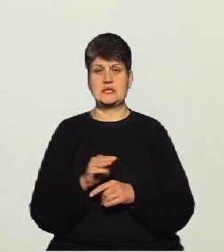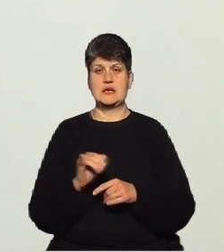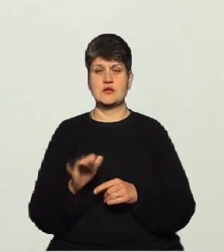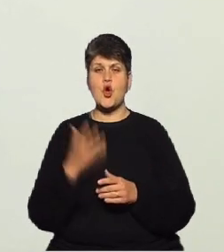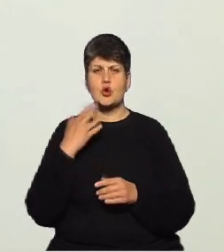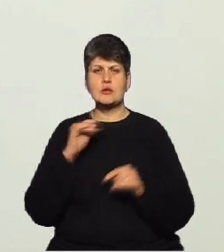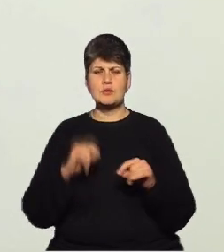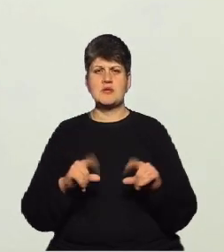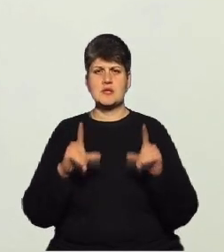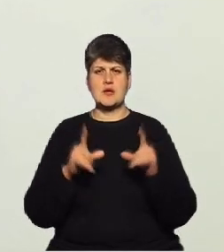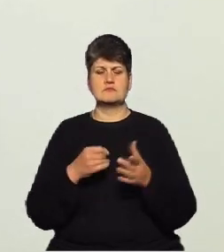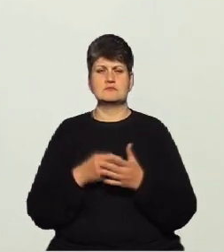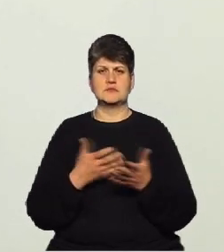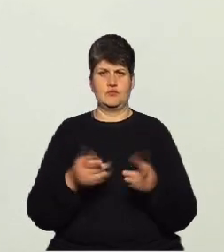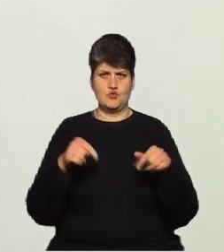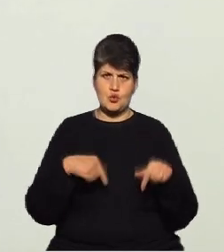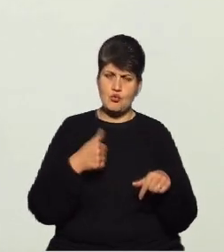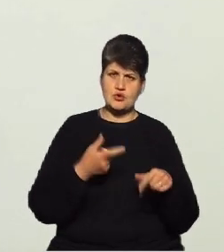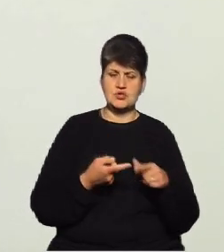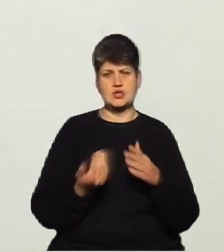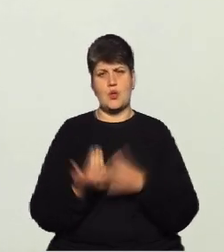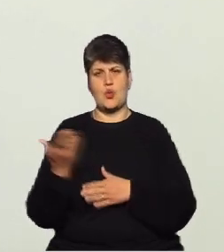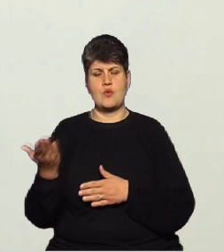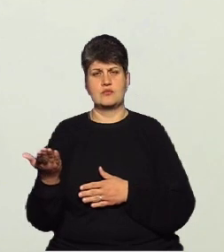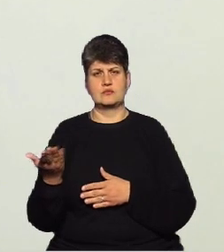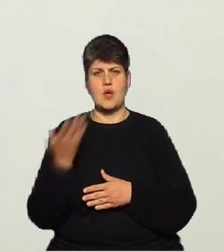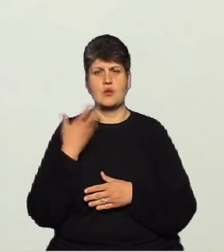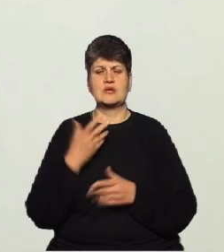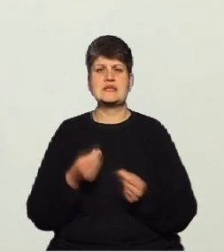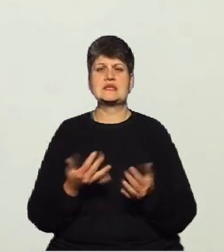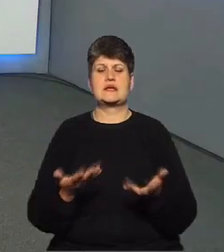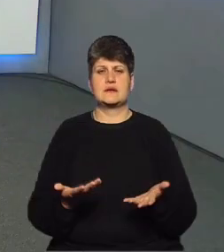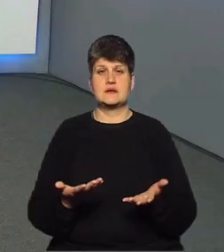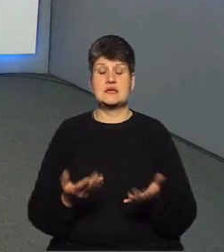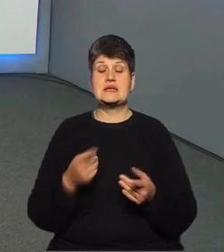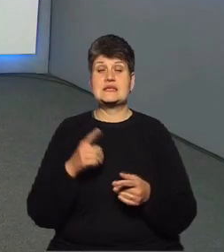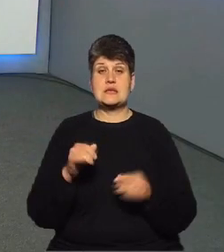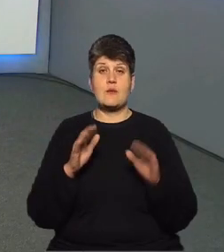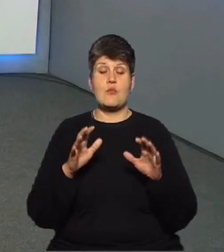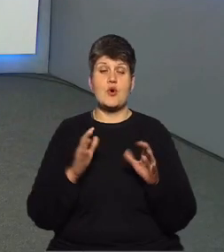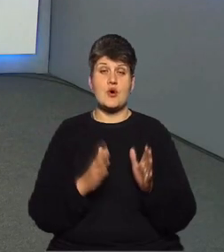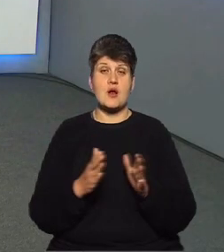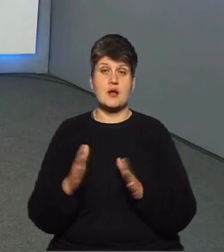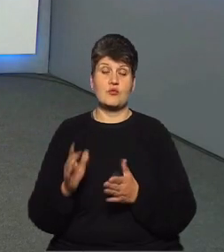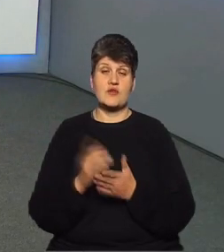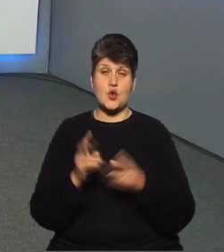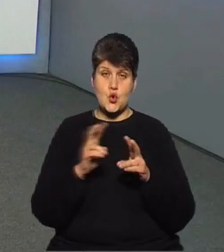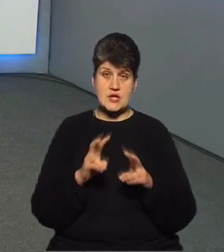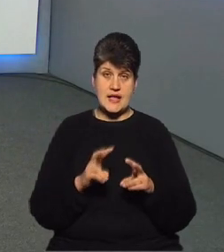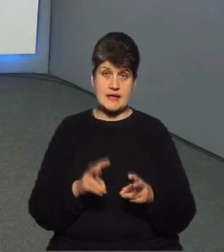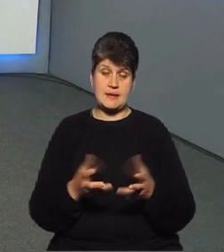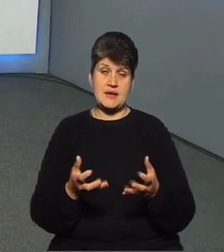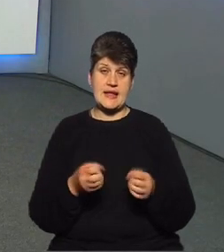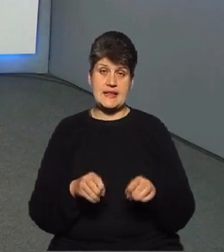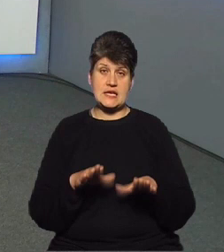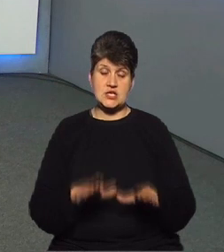нового року чи ще в цьому році? І приблизно наскільки? За встановленими порядками Національна комісія повинна розглянути і прийняти рішення щодо